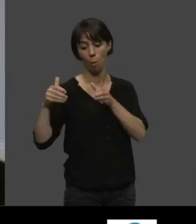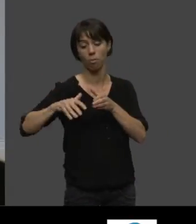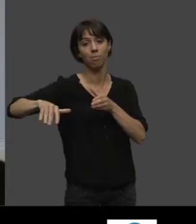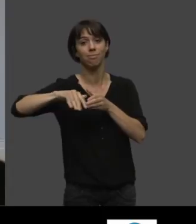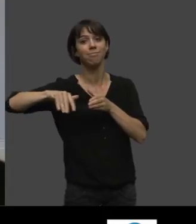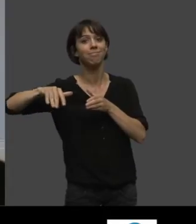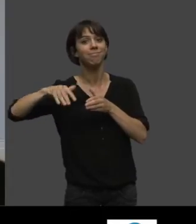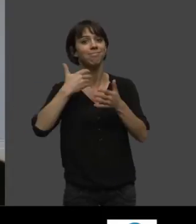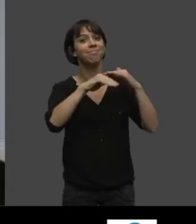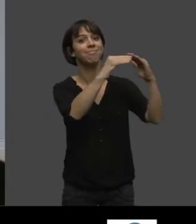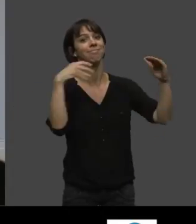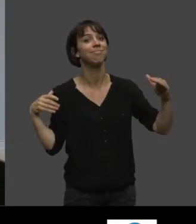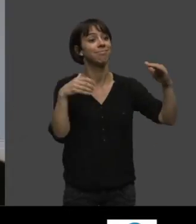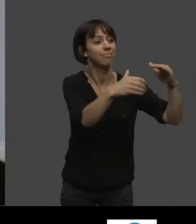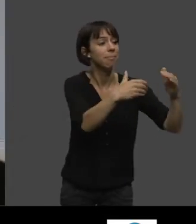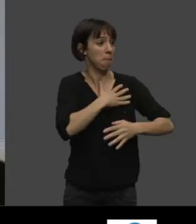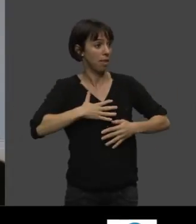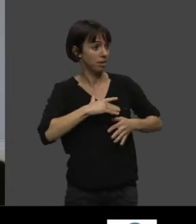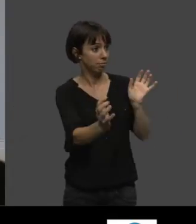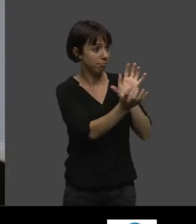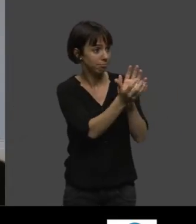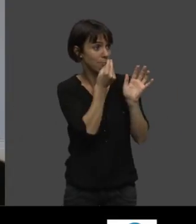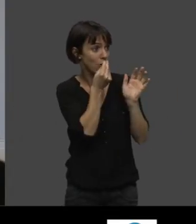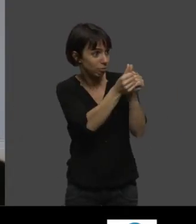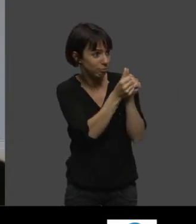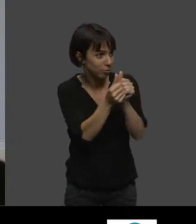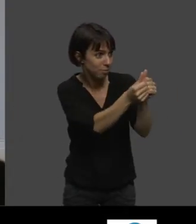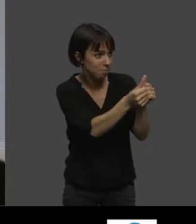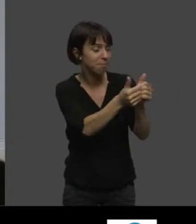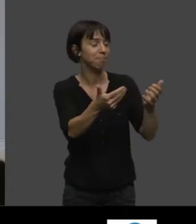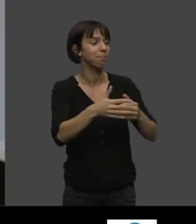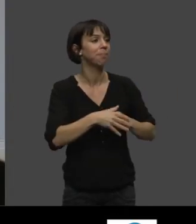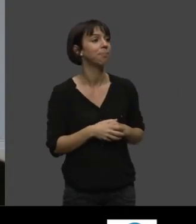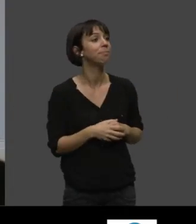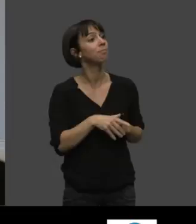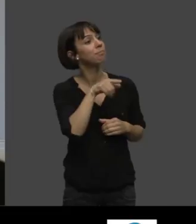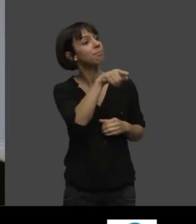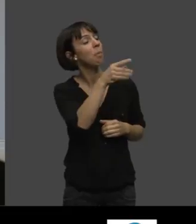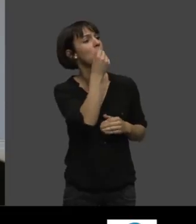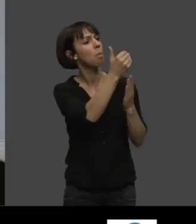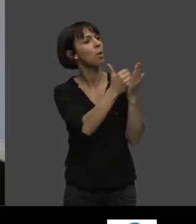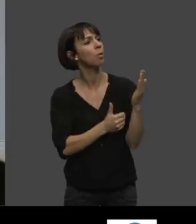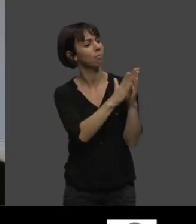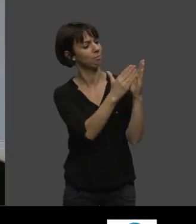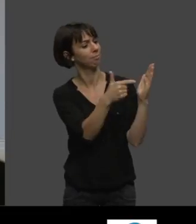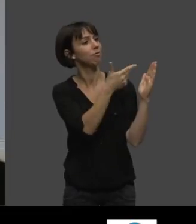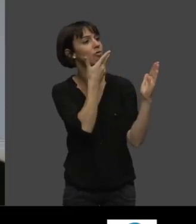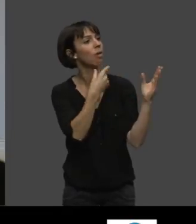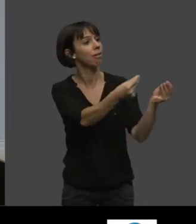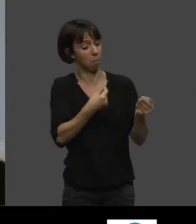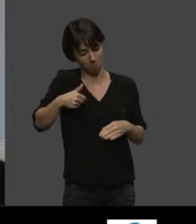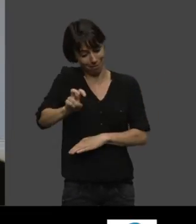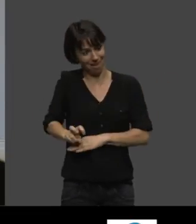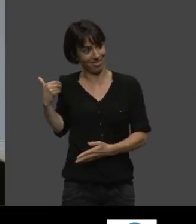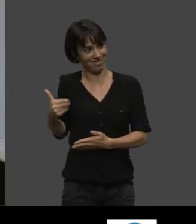plaisir de partager un repas avec vous. Et il y avait un joli menu, donc je l'ai gardé. Donc, je vais